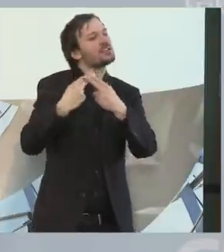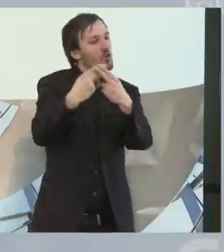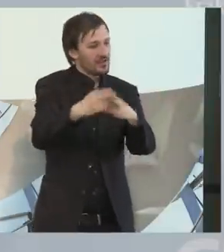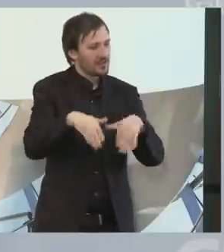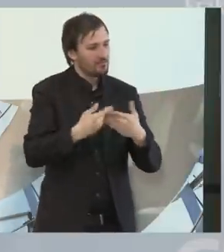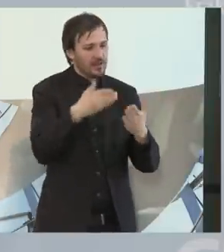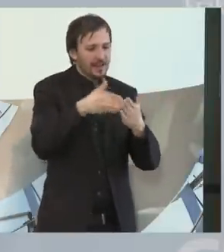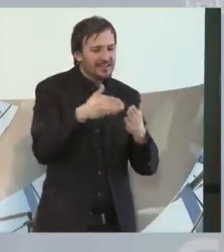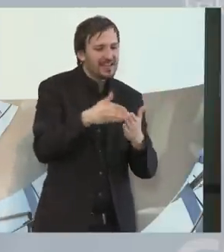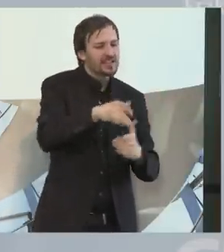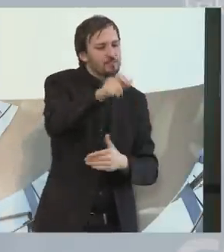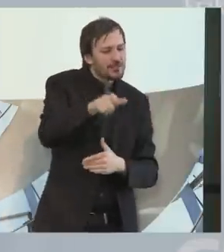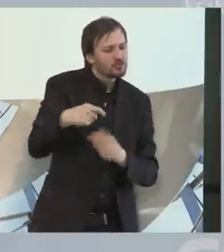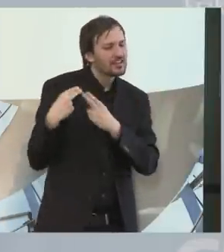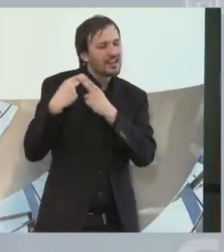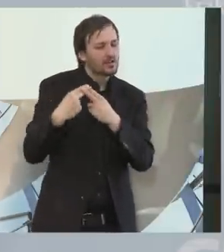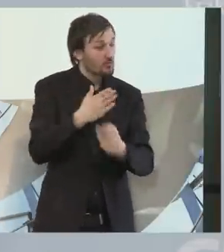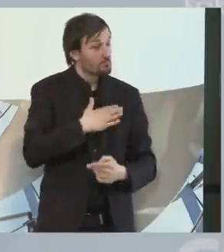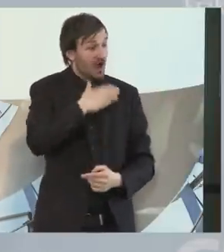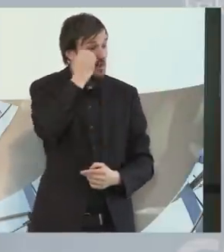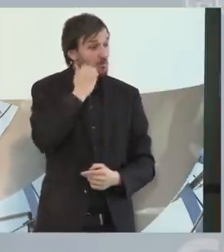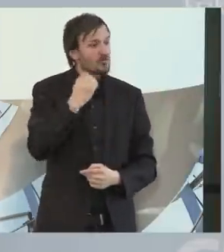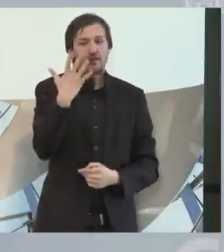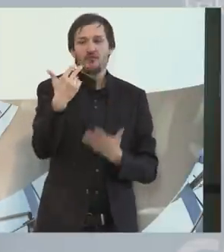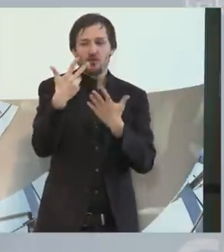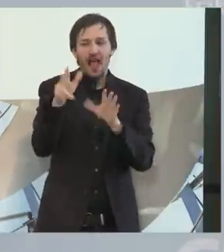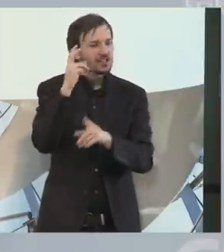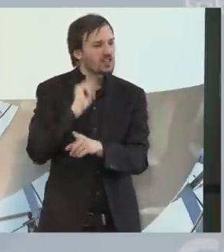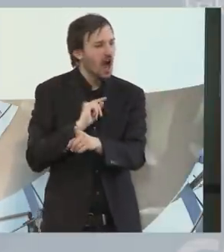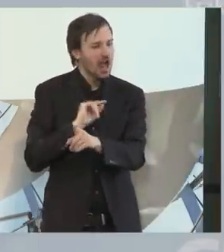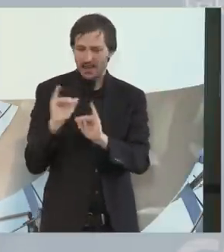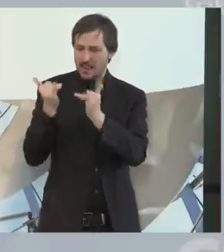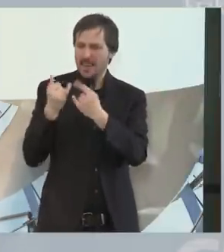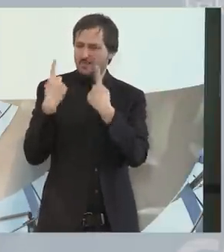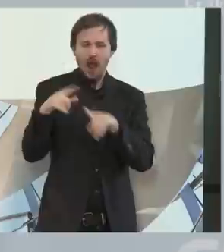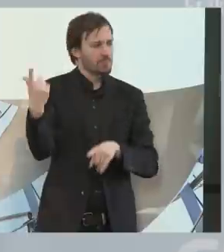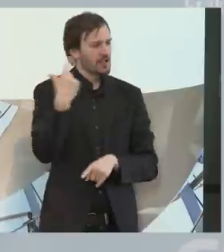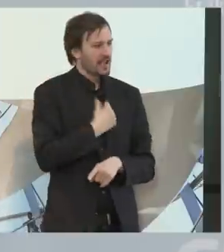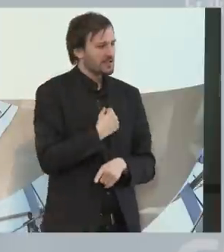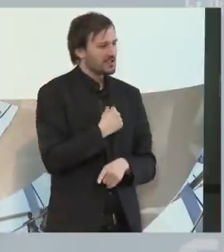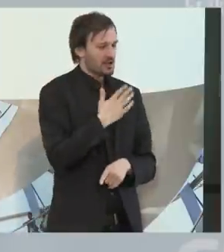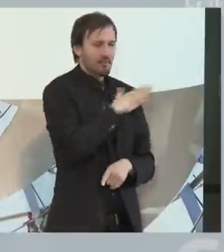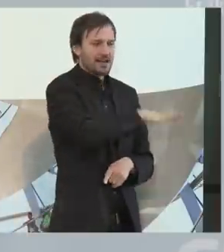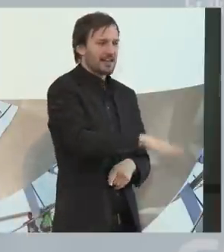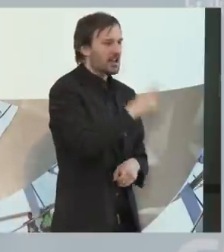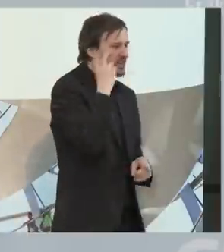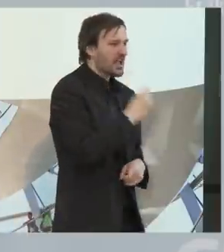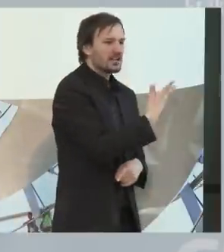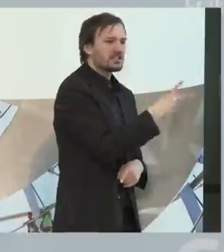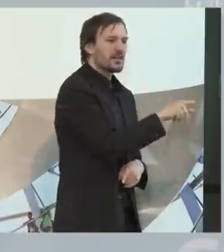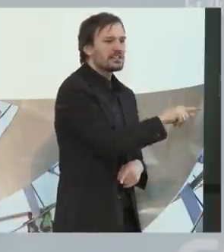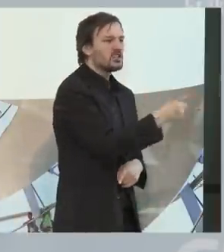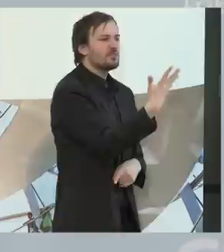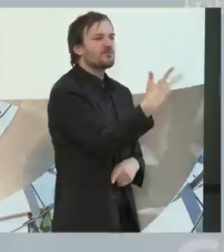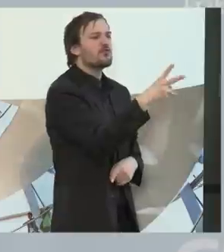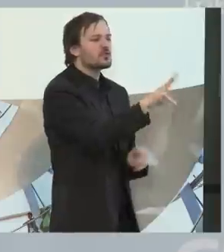behinderten Menschen sieht. Meine Mutter ist 85, die lebt auch anders wie ich. Und meine Kinder sind alle so zwischen 20 und 25 und die leben etwas